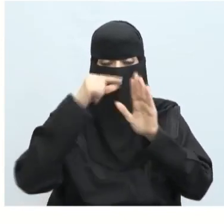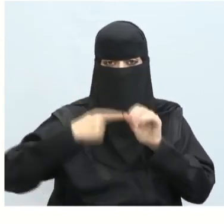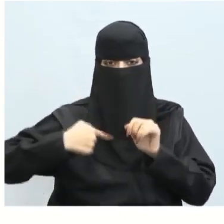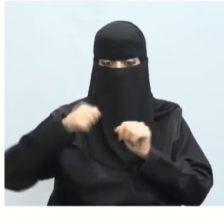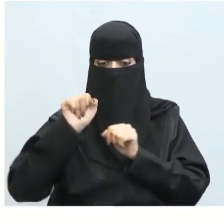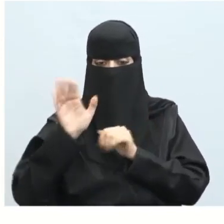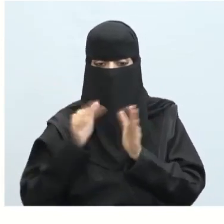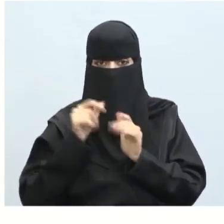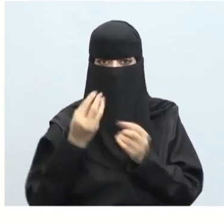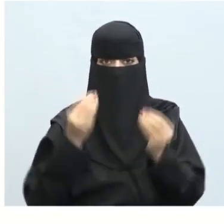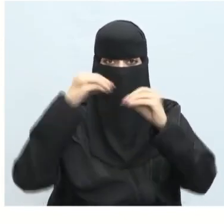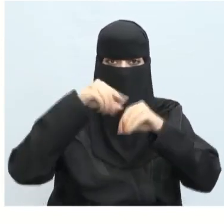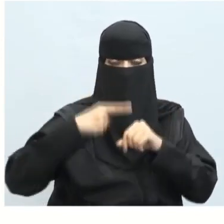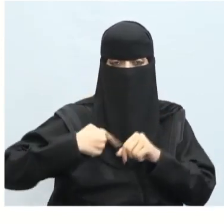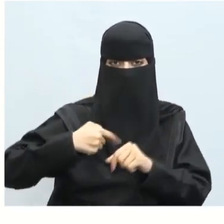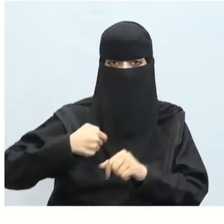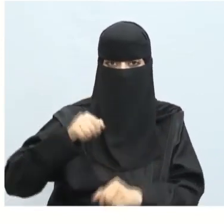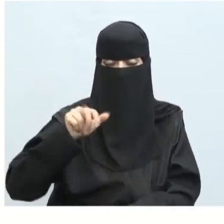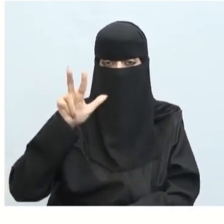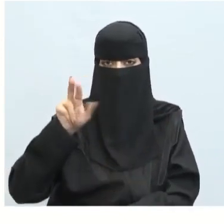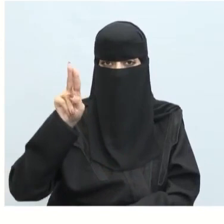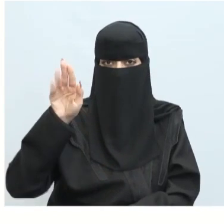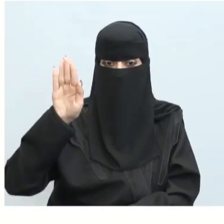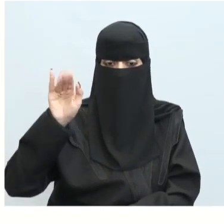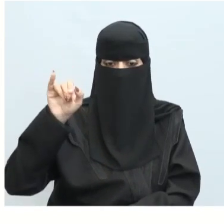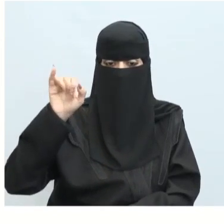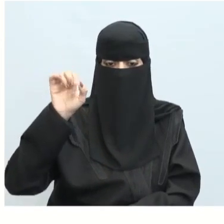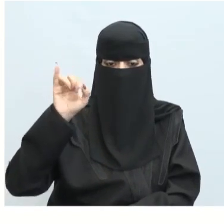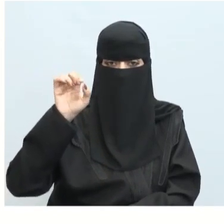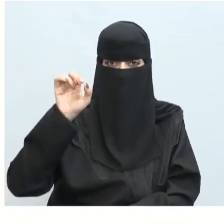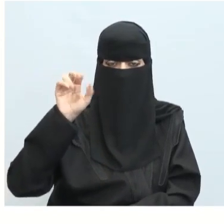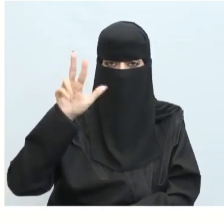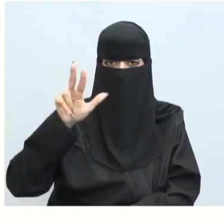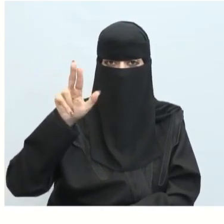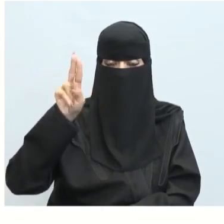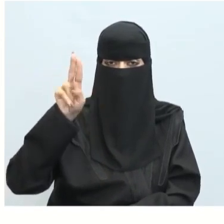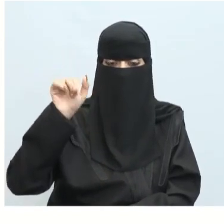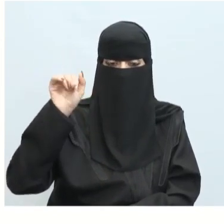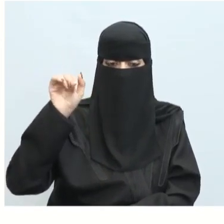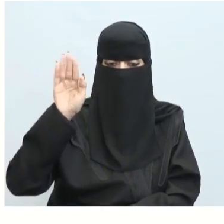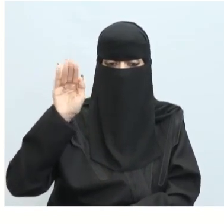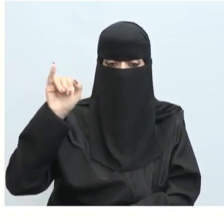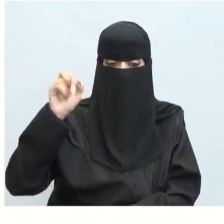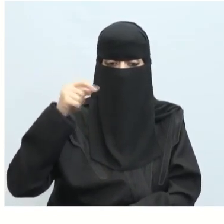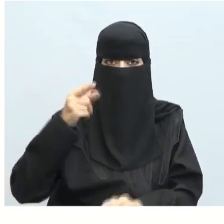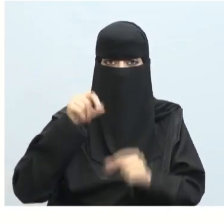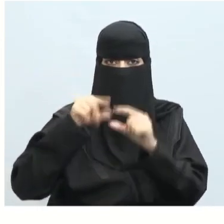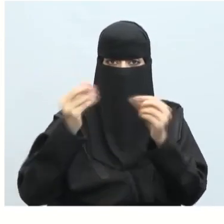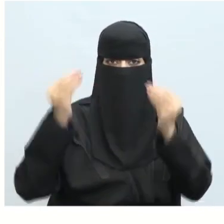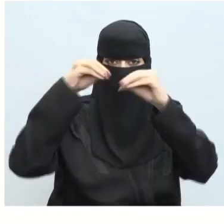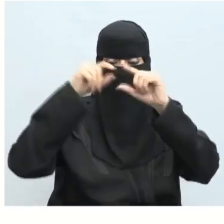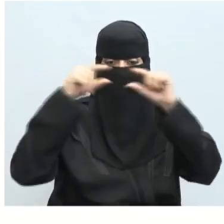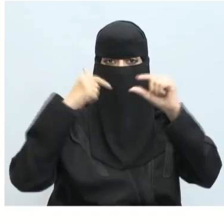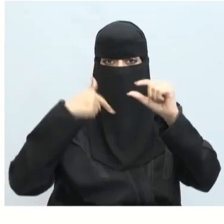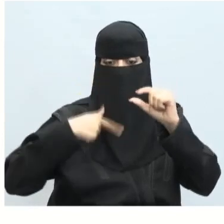انترفيس نضيف لابل في البداية نضيف لابل وباسم الرياض مباشرة